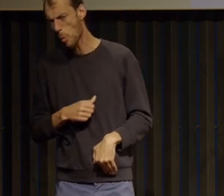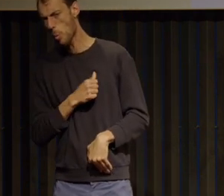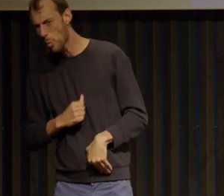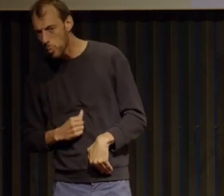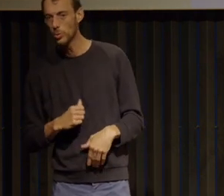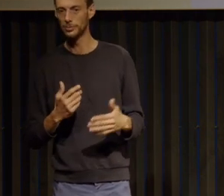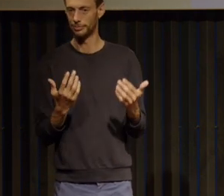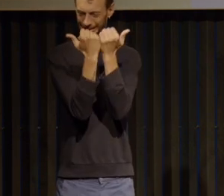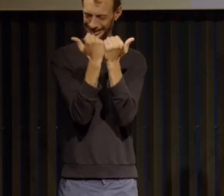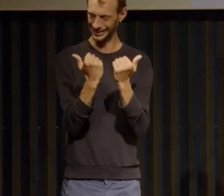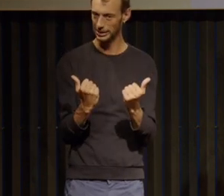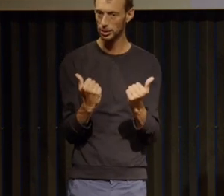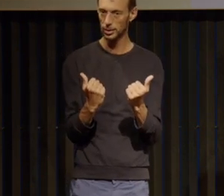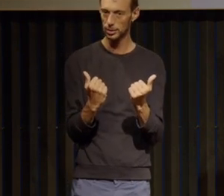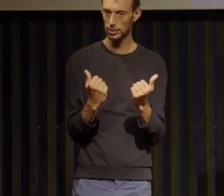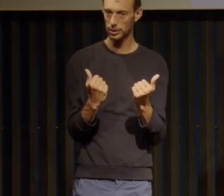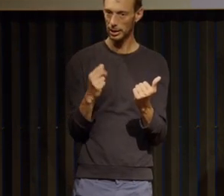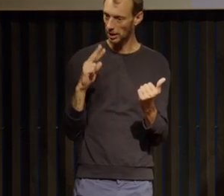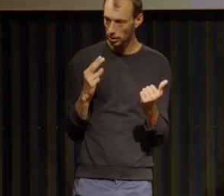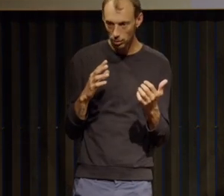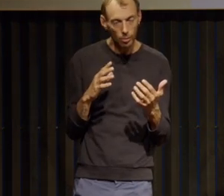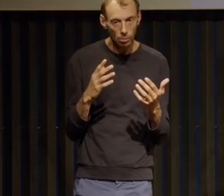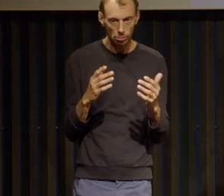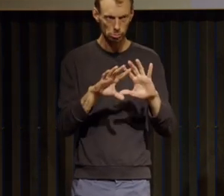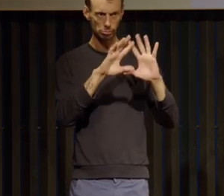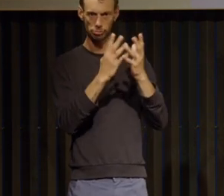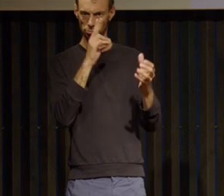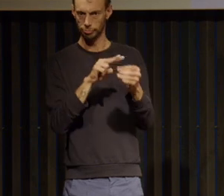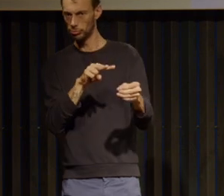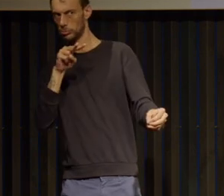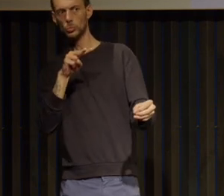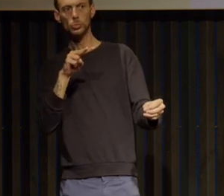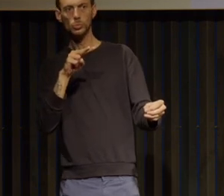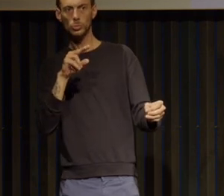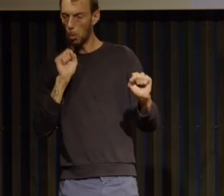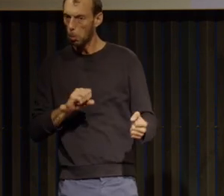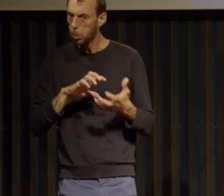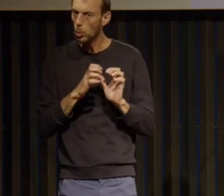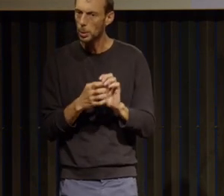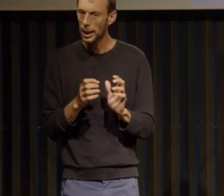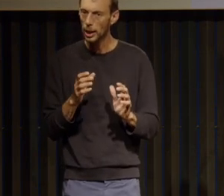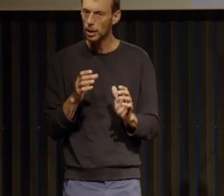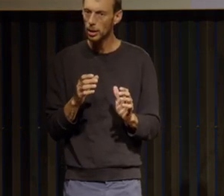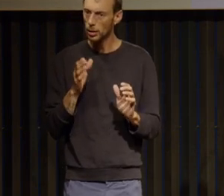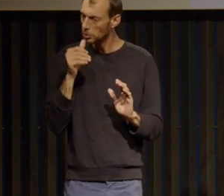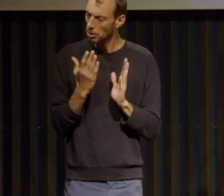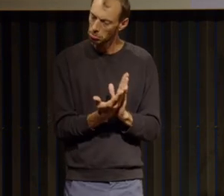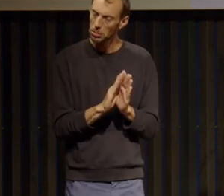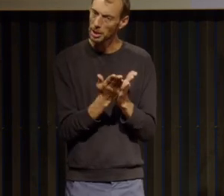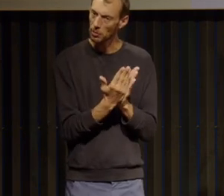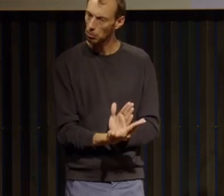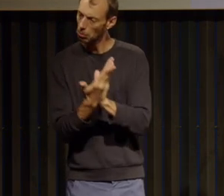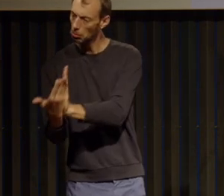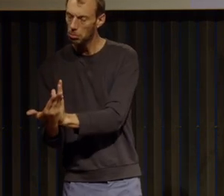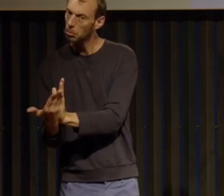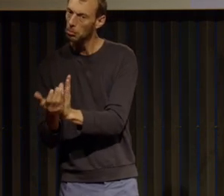maladie qui sont extrêmement complexes à comprendre pour un regard extérieur et qui peut vraiment je pense laisser les parents vraiment